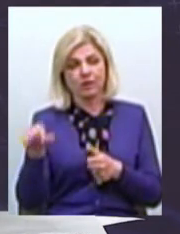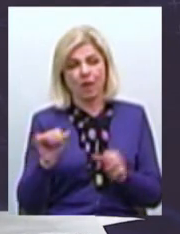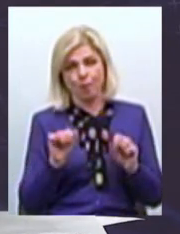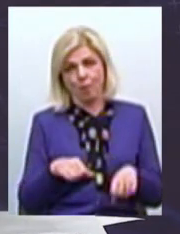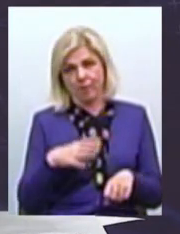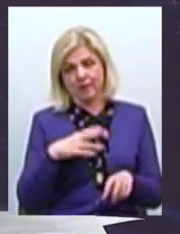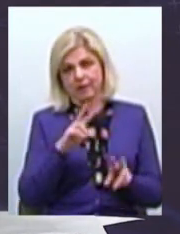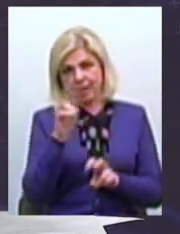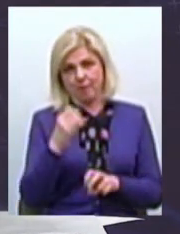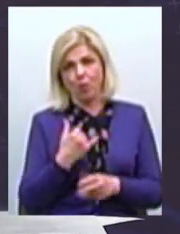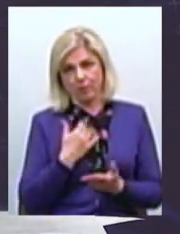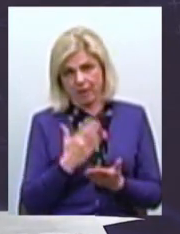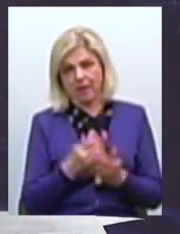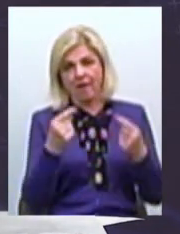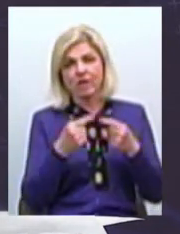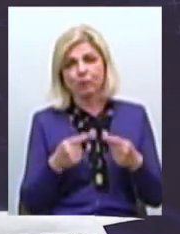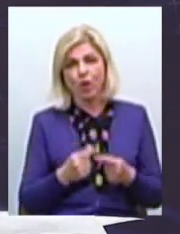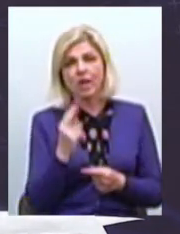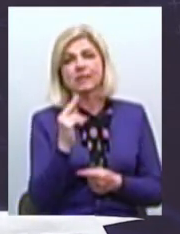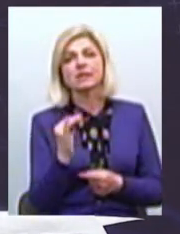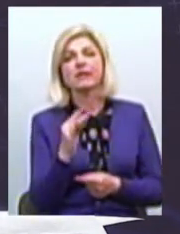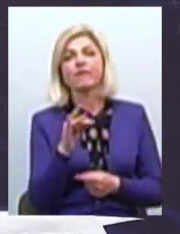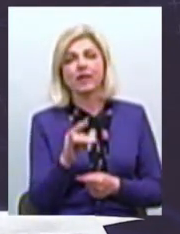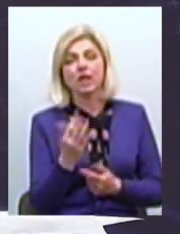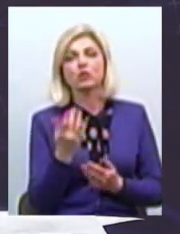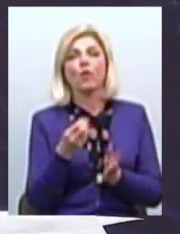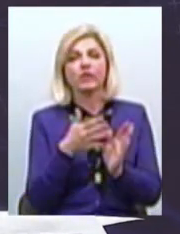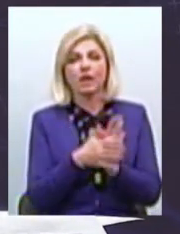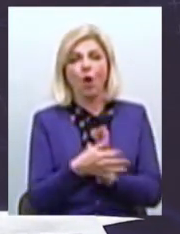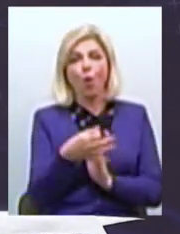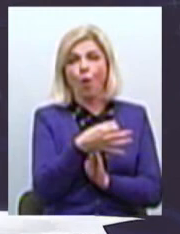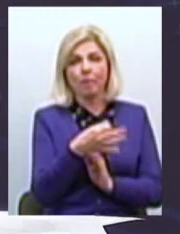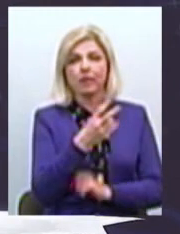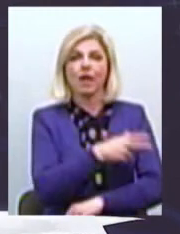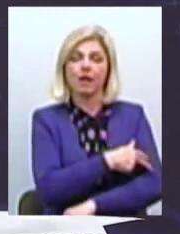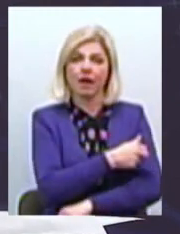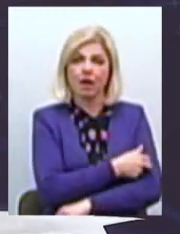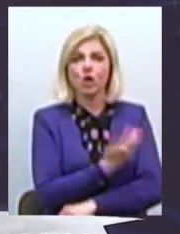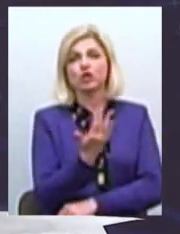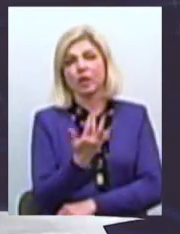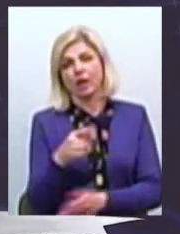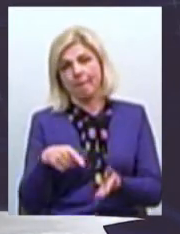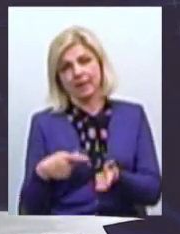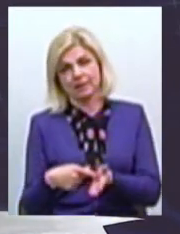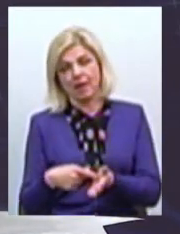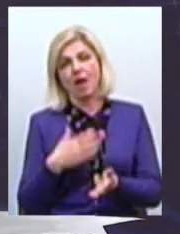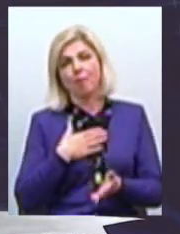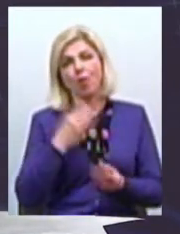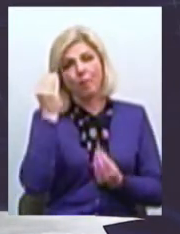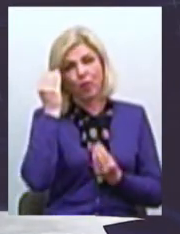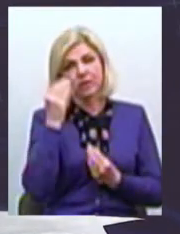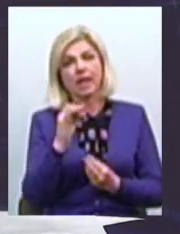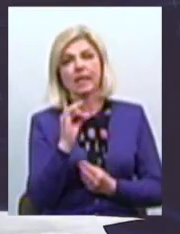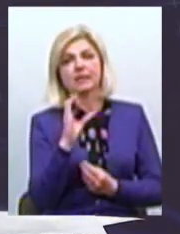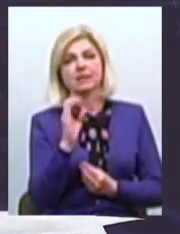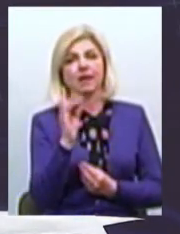тема І у мене є відповідні цифри Скільки витрачає обласний бюджет на ті ж лікарні Скільки міський Тому моя позиція поїскри Два